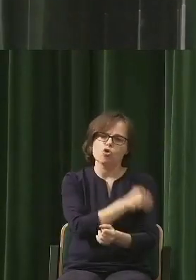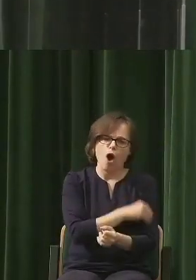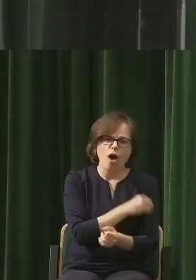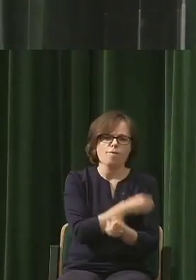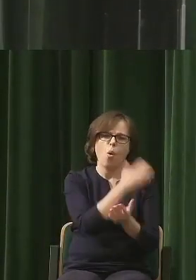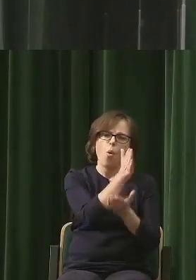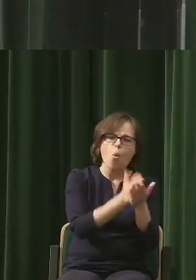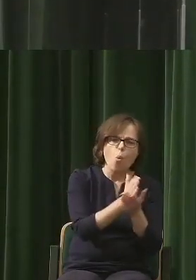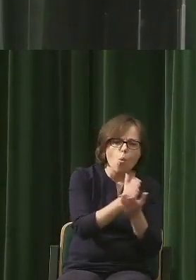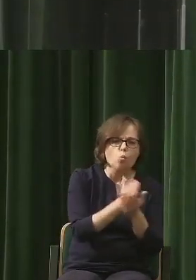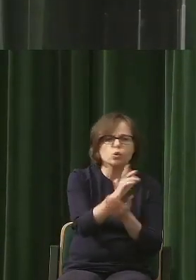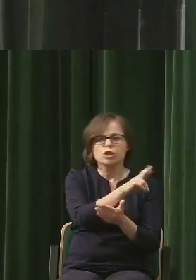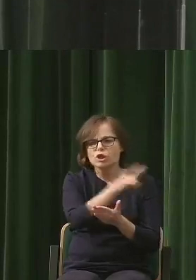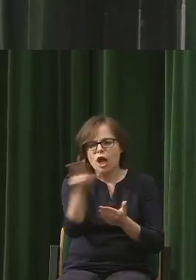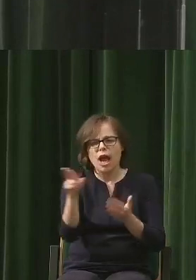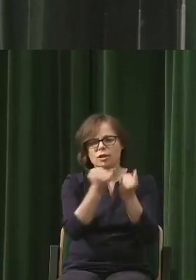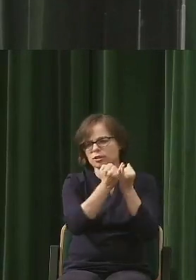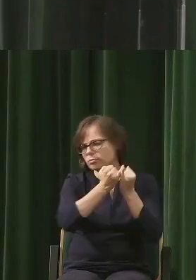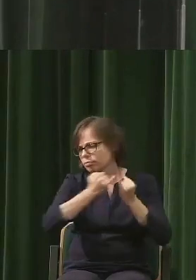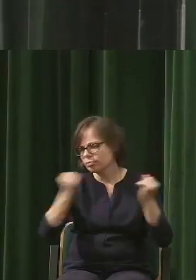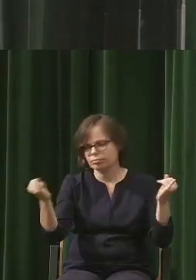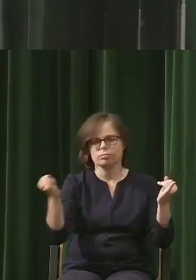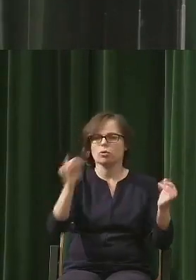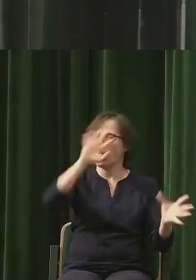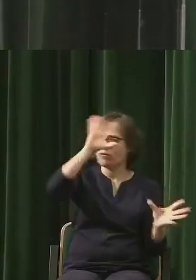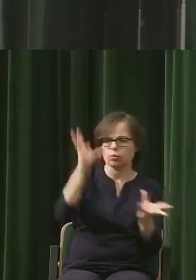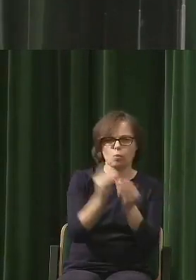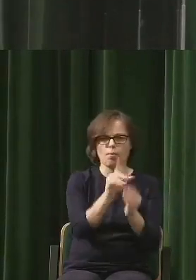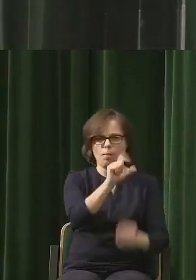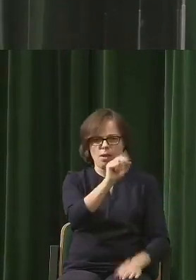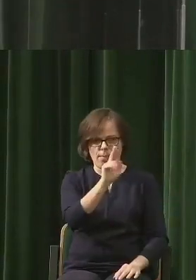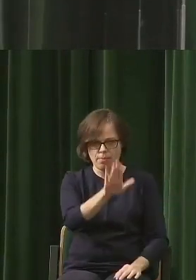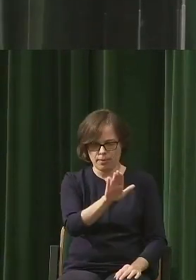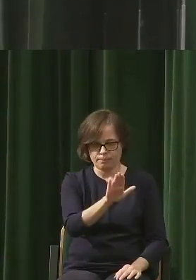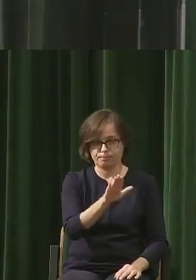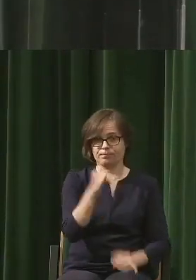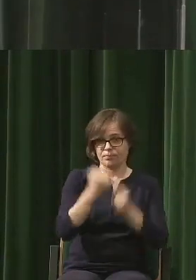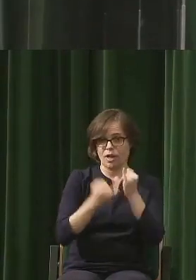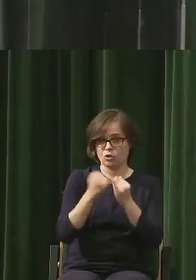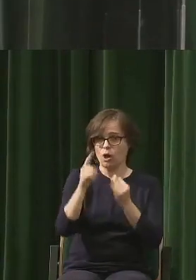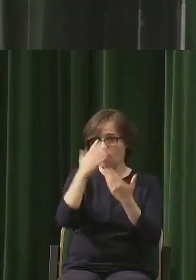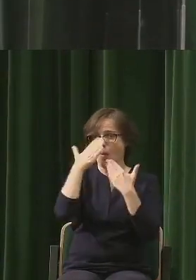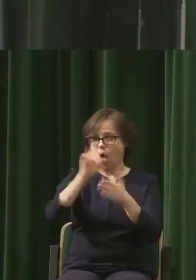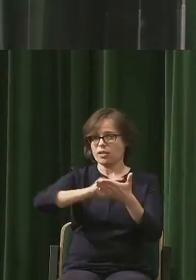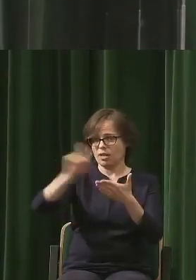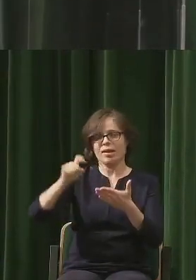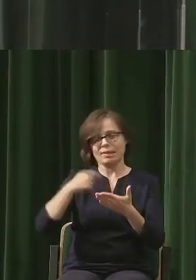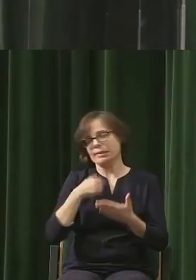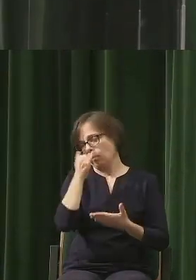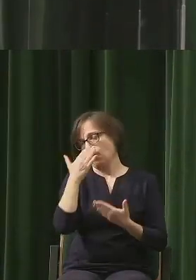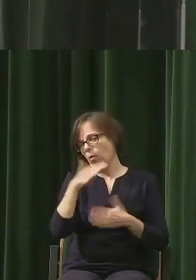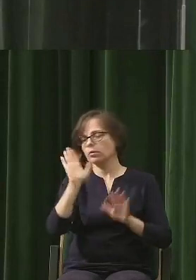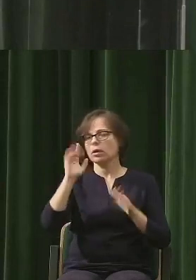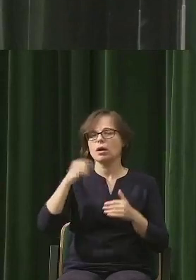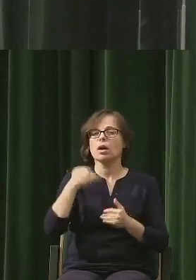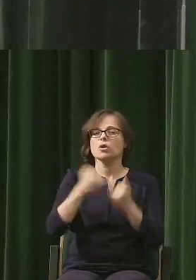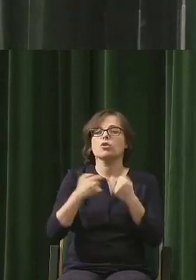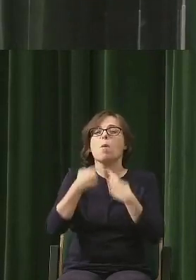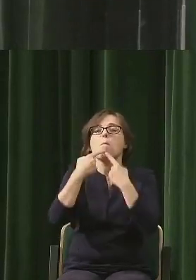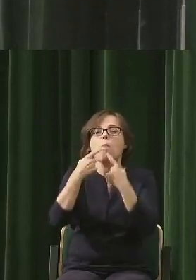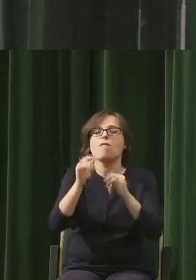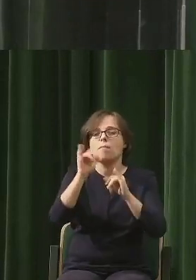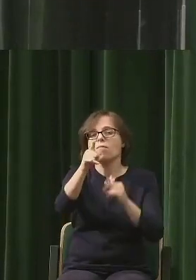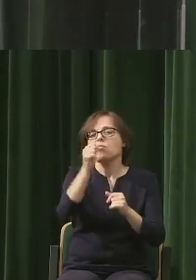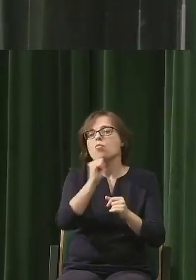wszystko to, otóż, jeśli na ten wykres popatrzeć, no nie pokażę go państwu, ale powiem dwie rzeczy najbardziej